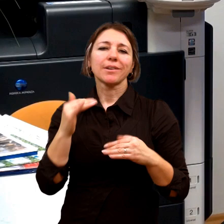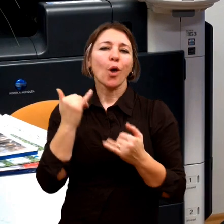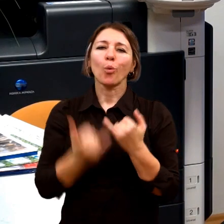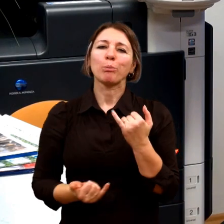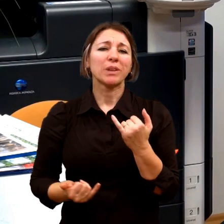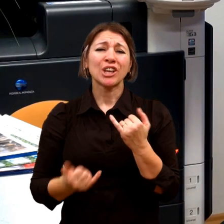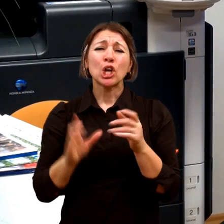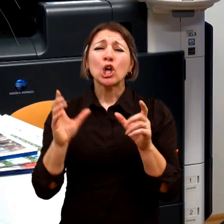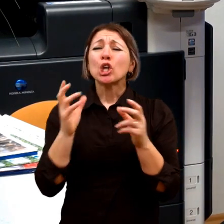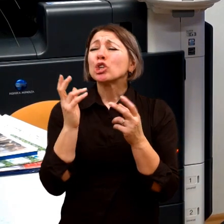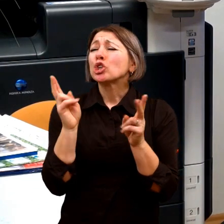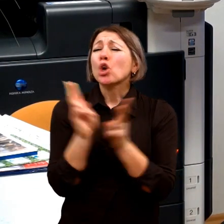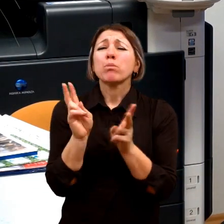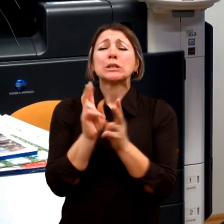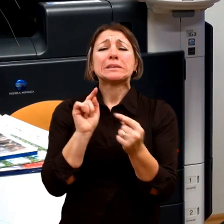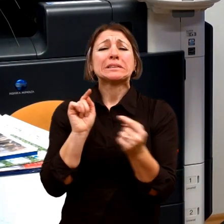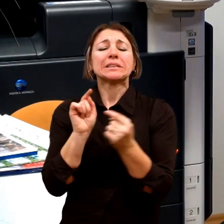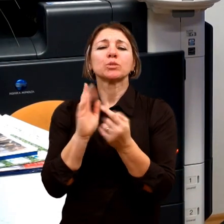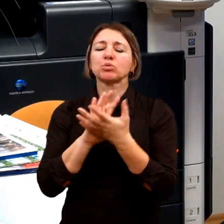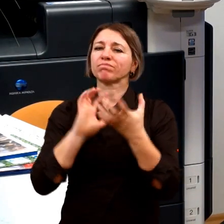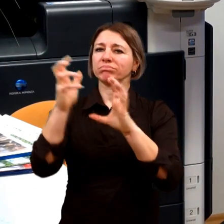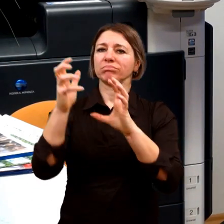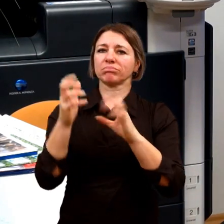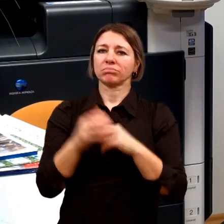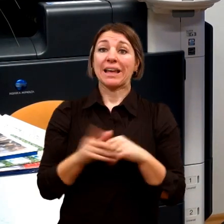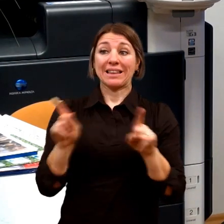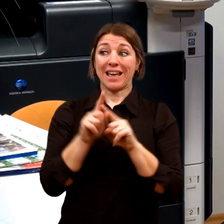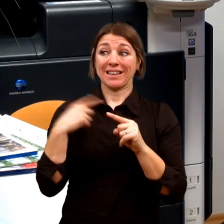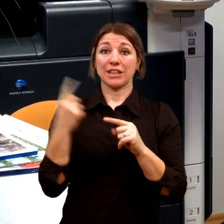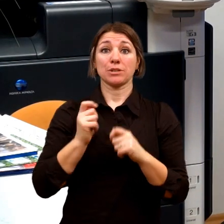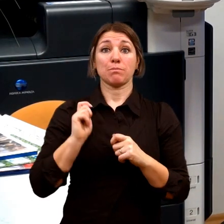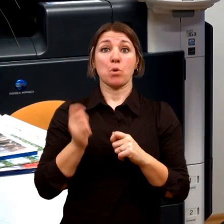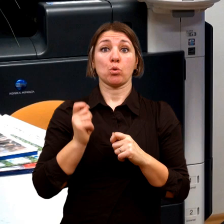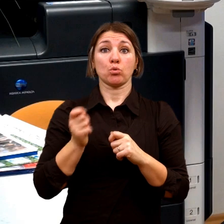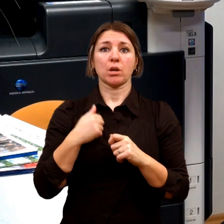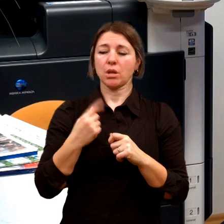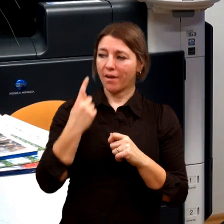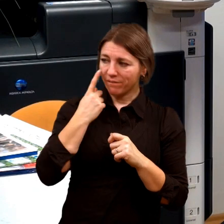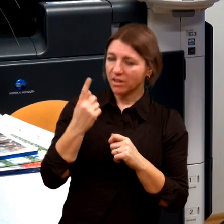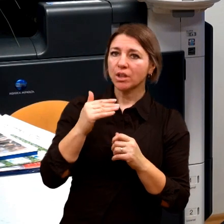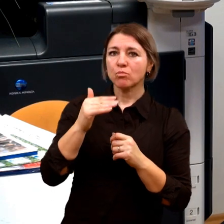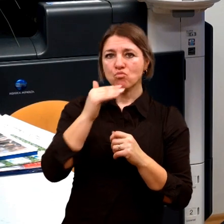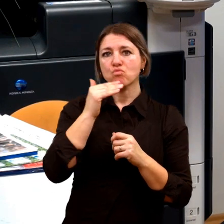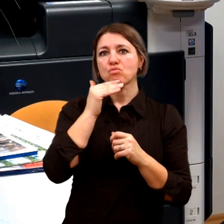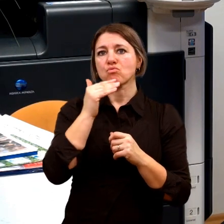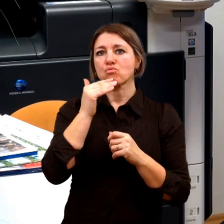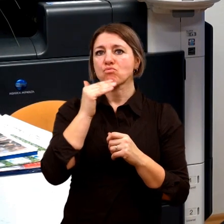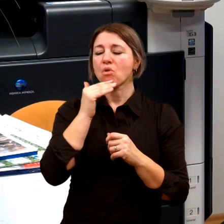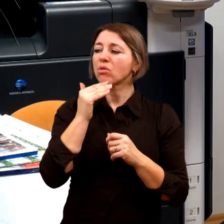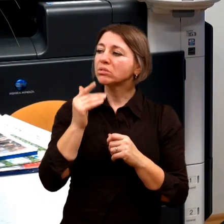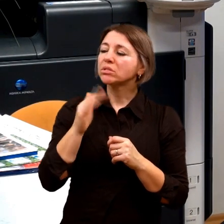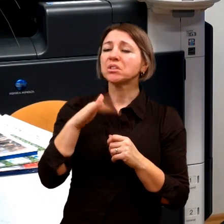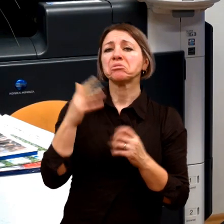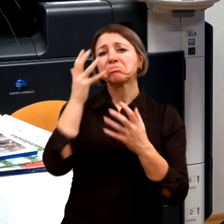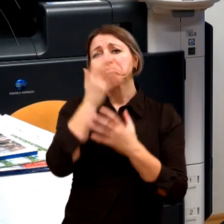nefunguje. Vrstevníci. Když vidím, kolik dětí je nešťastných třeba z toho, že tam nemá